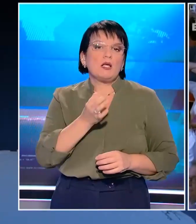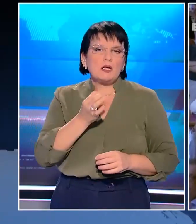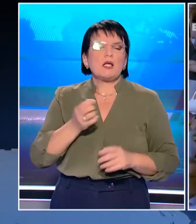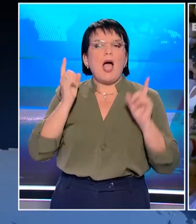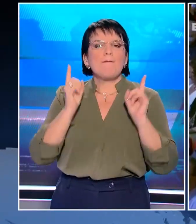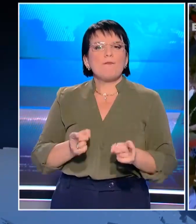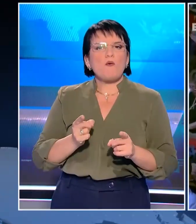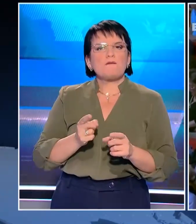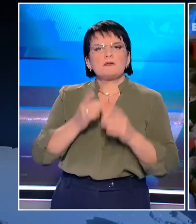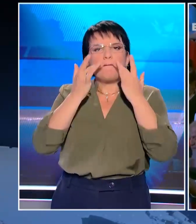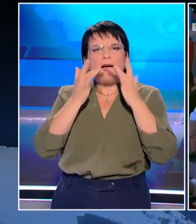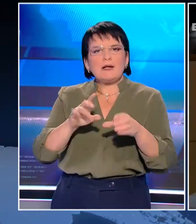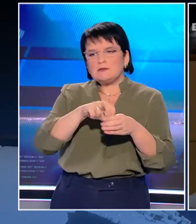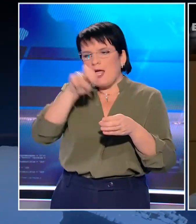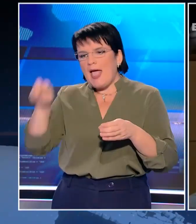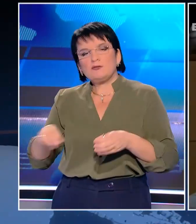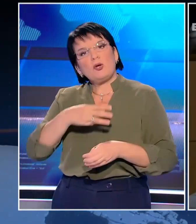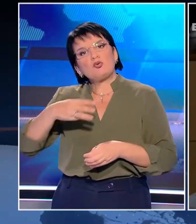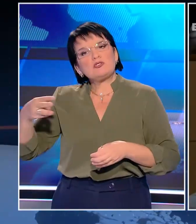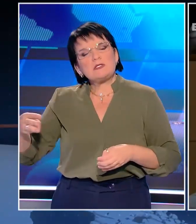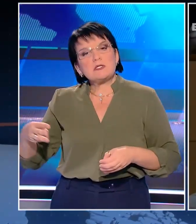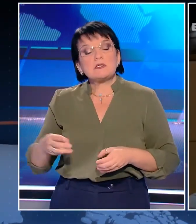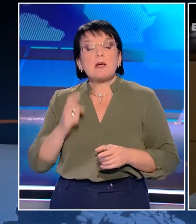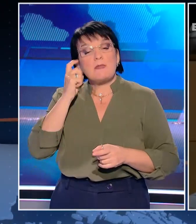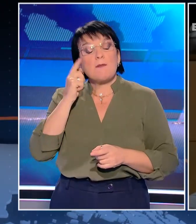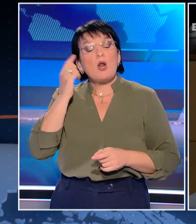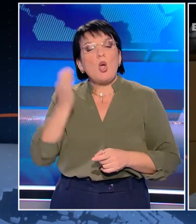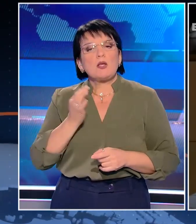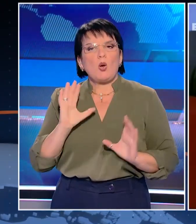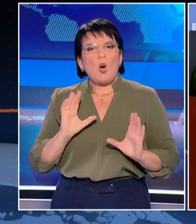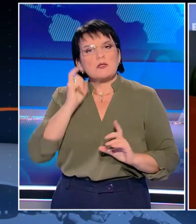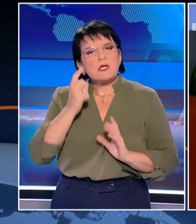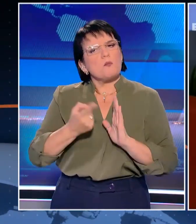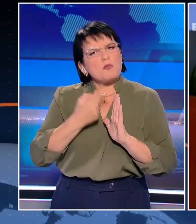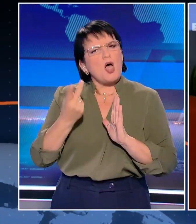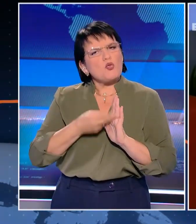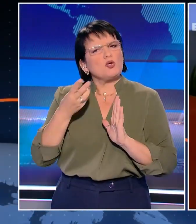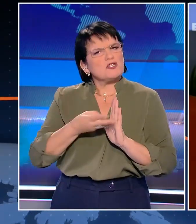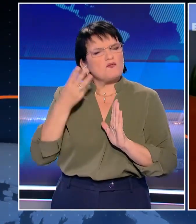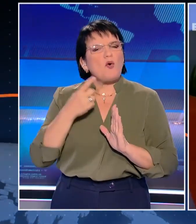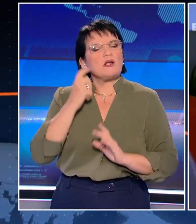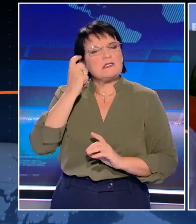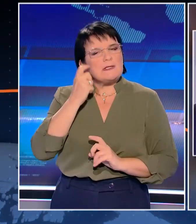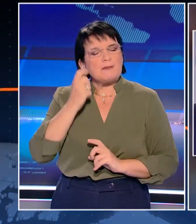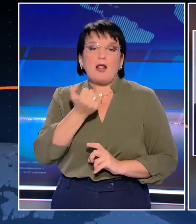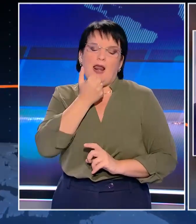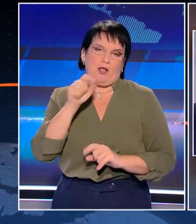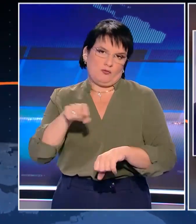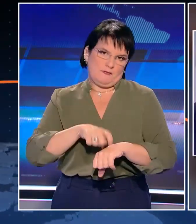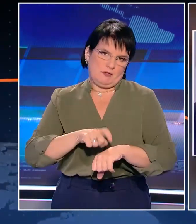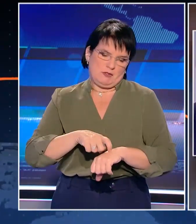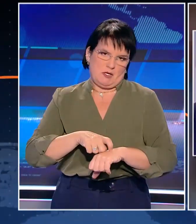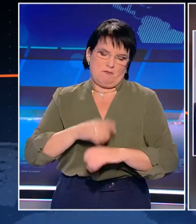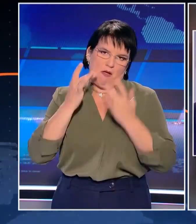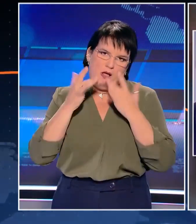έχουν αποφασίσει να αποχωρήσουν από τον ΣΥΡΙΖΑ. Όσοι σκέφτονται τις αποχωρήσεις, να το σκεφτούν δύο και τρεις φορές. Διότι είναι λάθος αυτή τη στιγμή. Οι